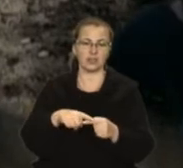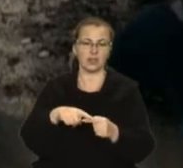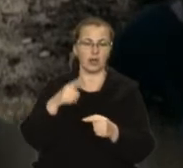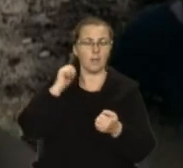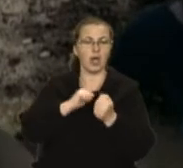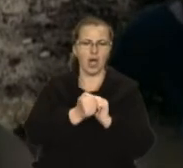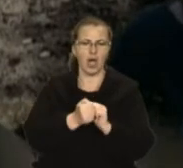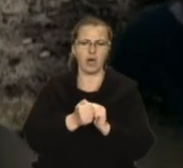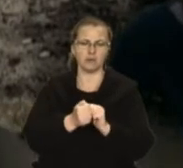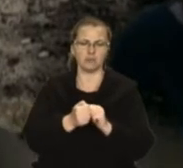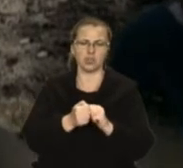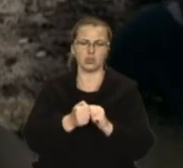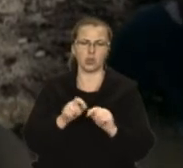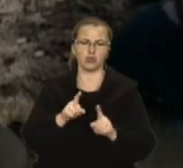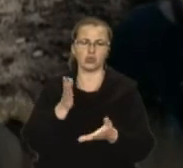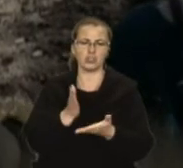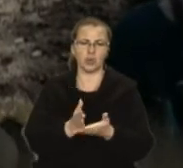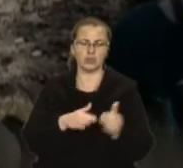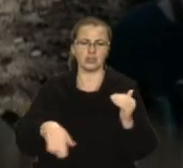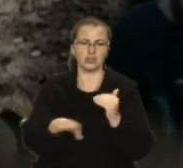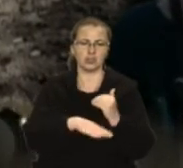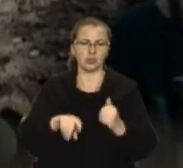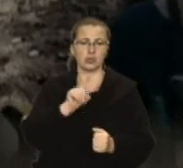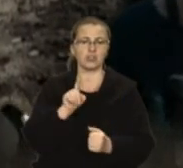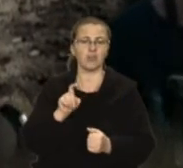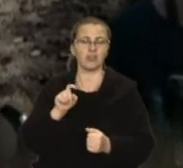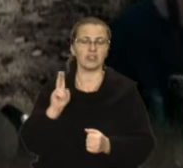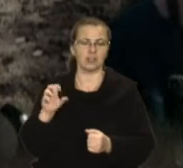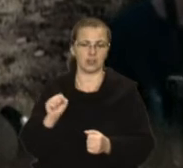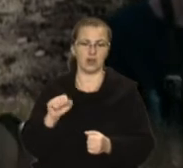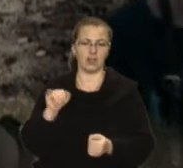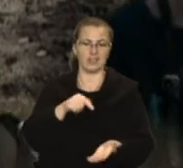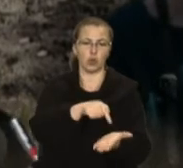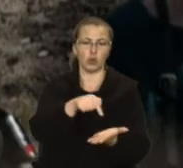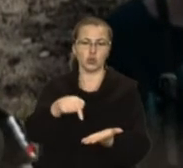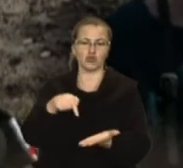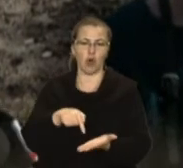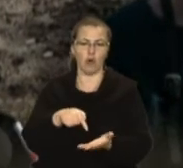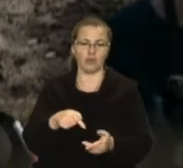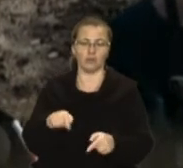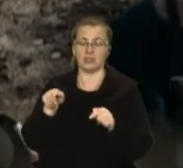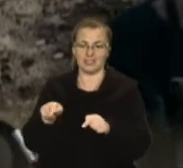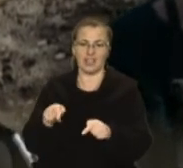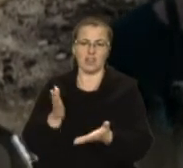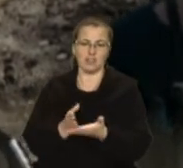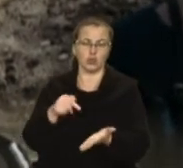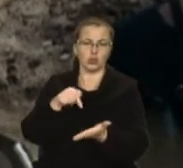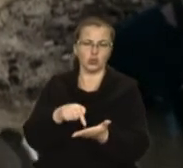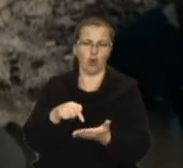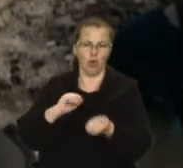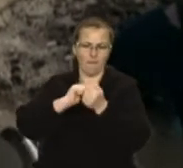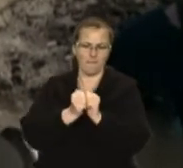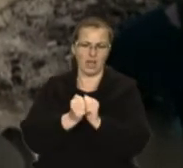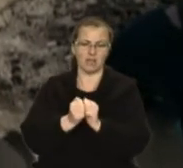які знаходяться на території Стільського заповідника, і в тому числі Точкових. В даному випадку оця і Точкова пам'ятка, біля